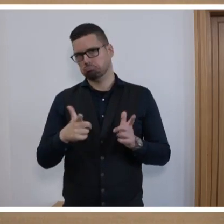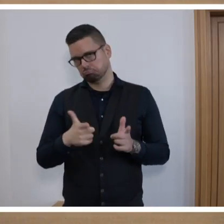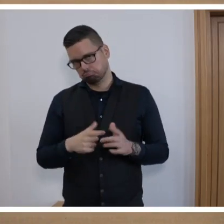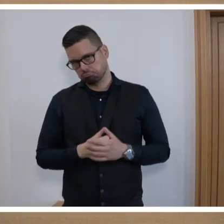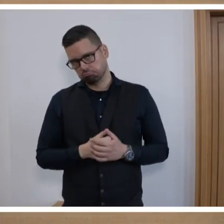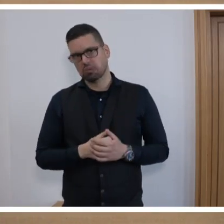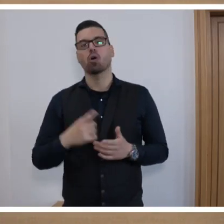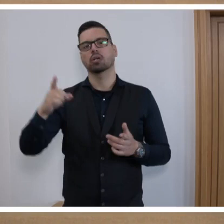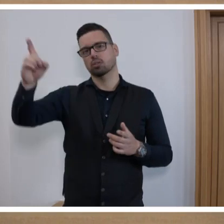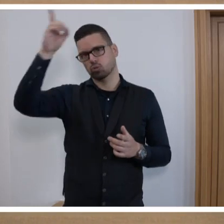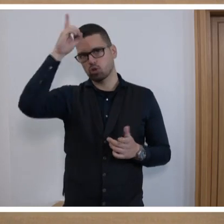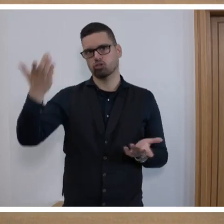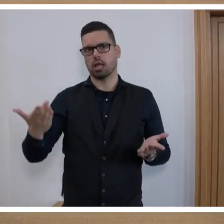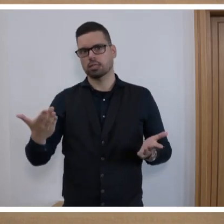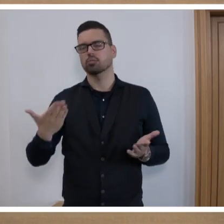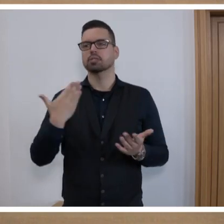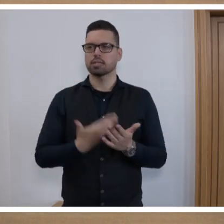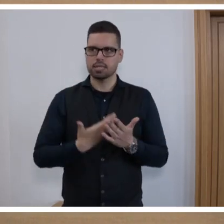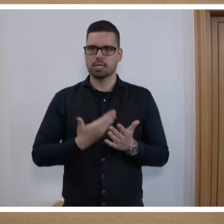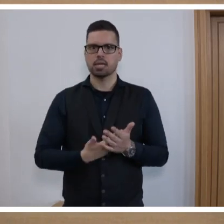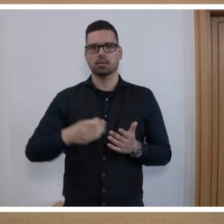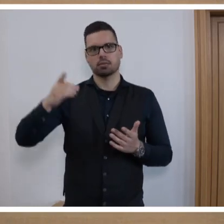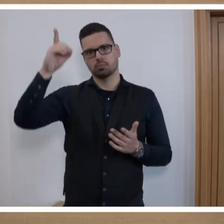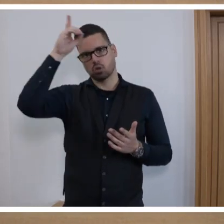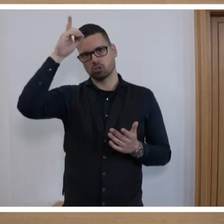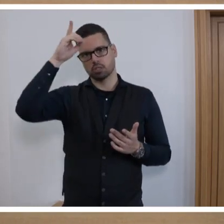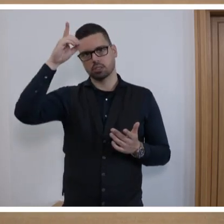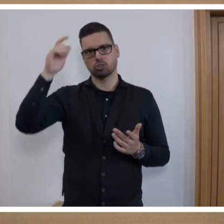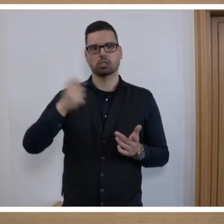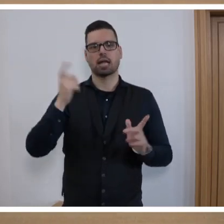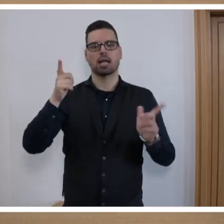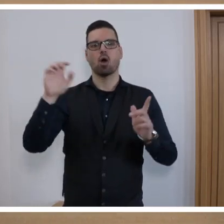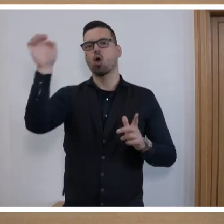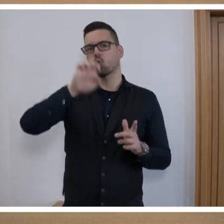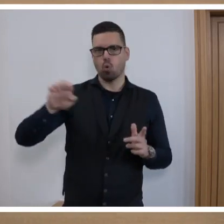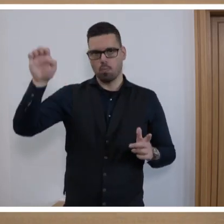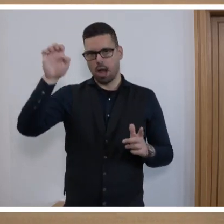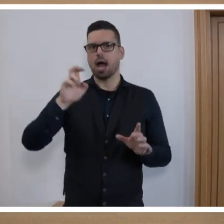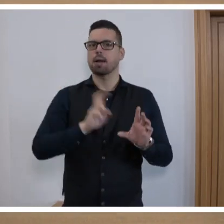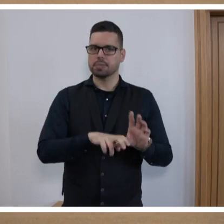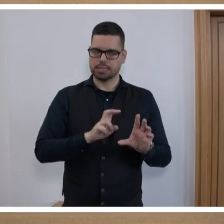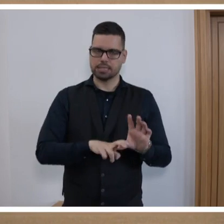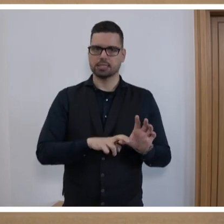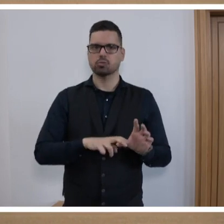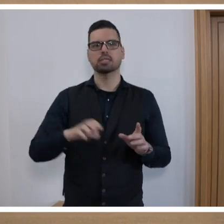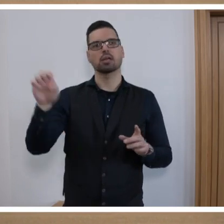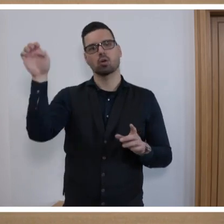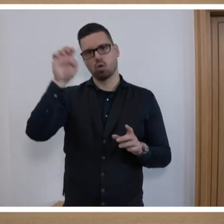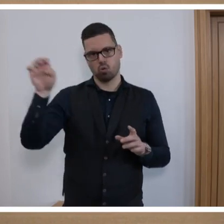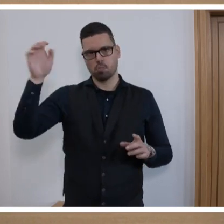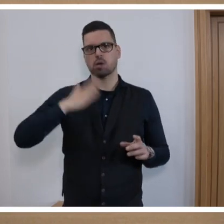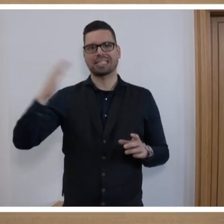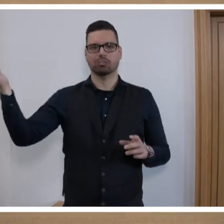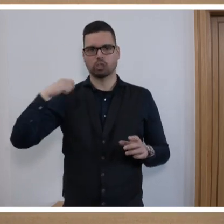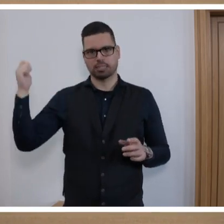mitten in Deutschland und deshalb ist Deutschland mitten in Europa und deshalb ist Europa unser Schicksal.